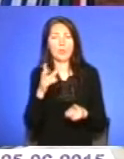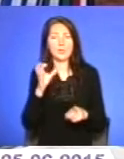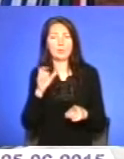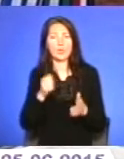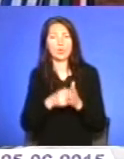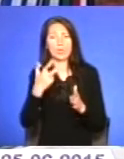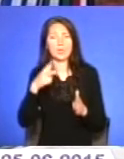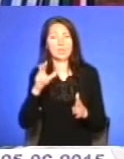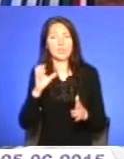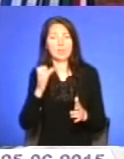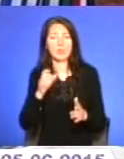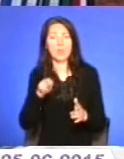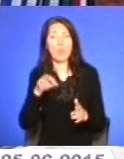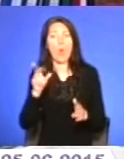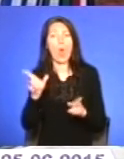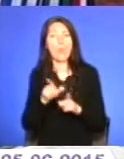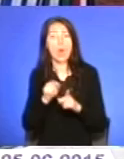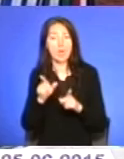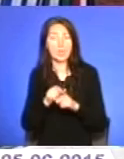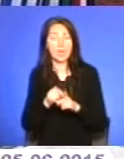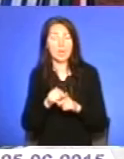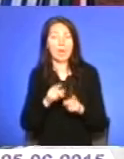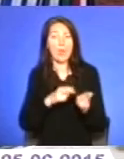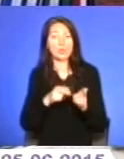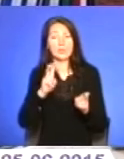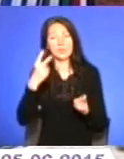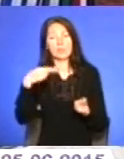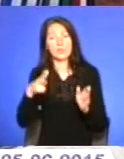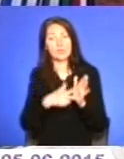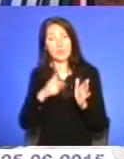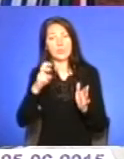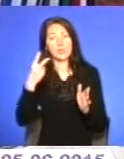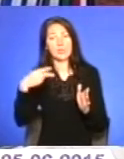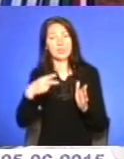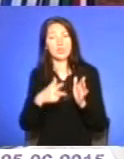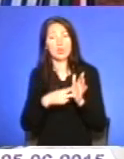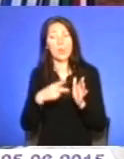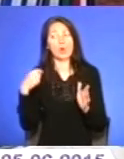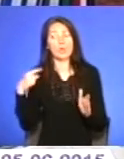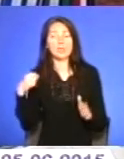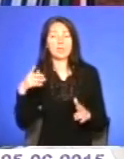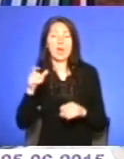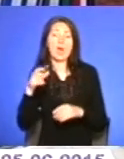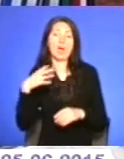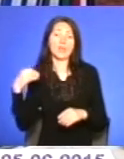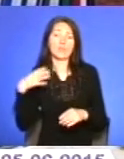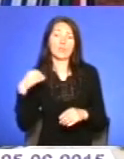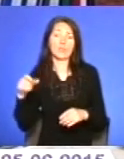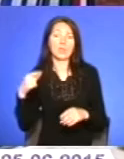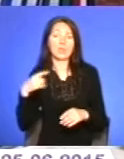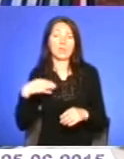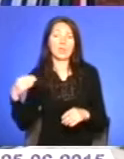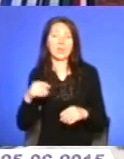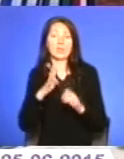серпня по парних буде. Поїзд 228-227 – це Одеса-Львів з 19 червня по